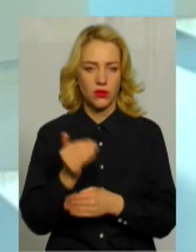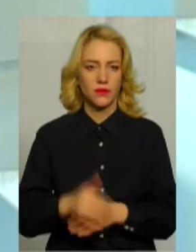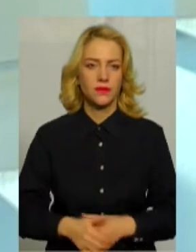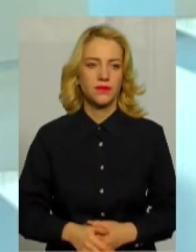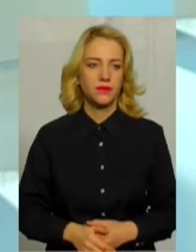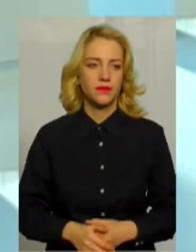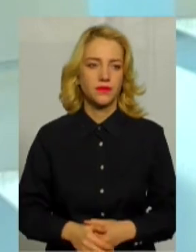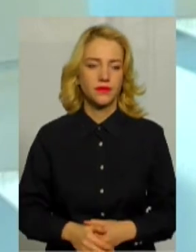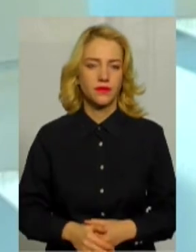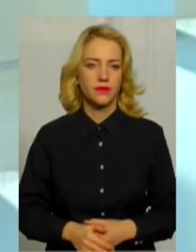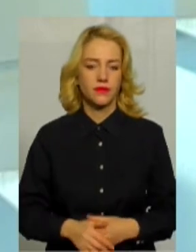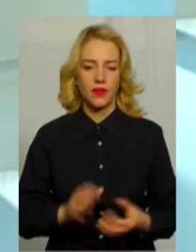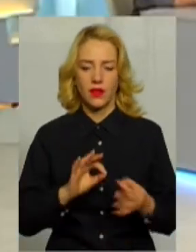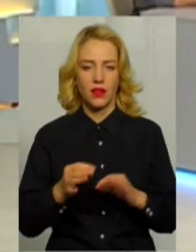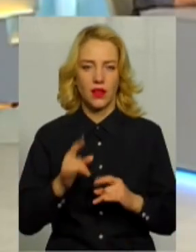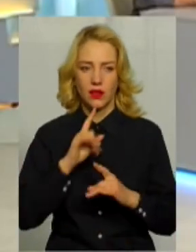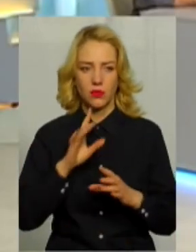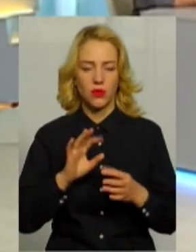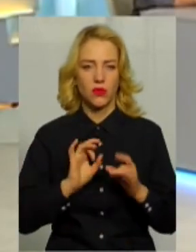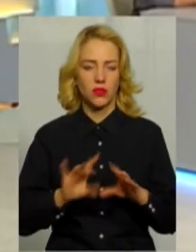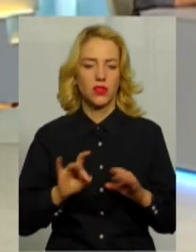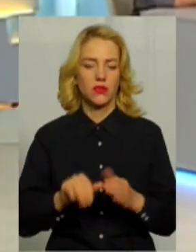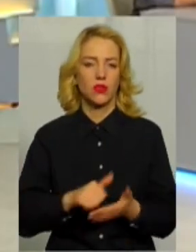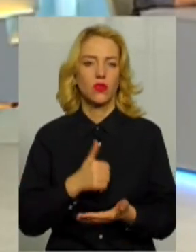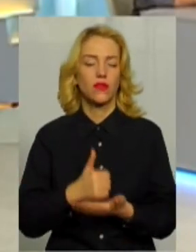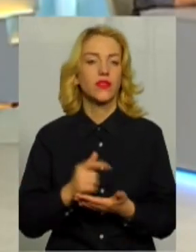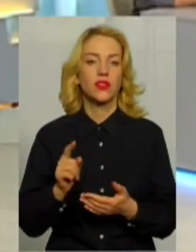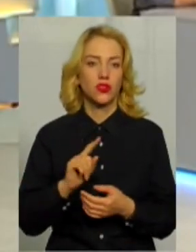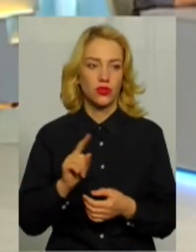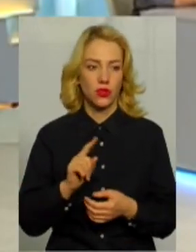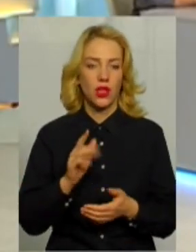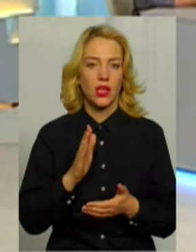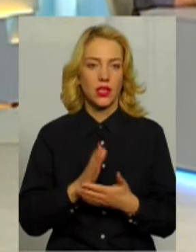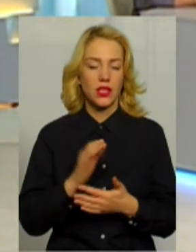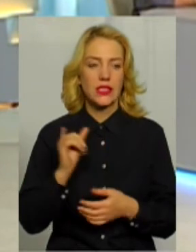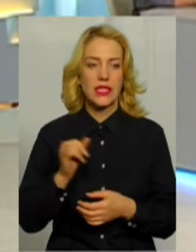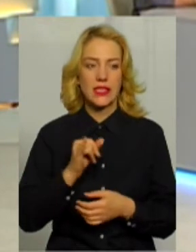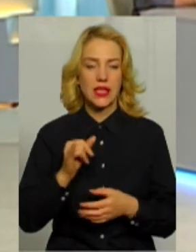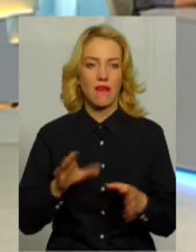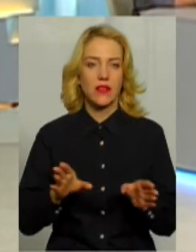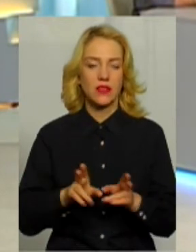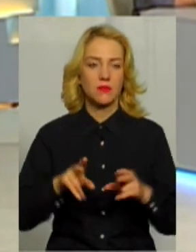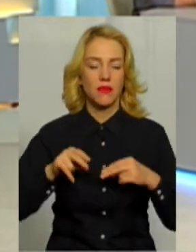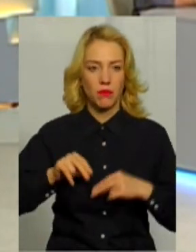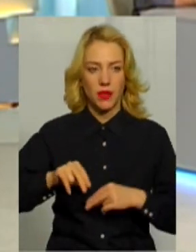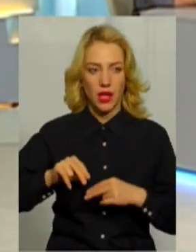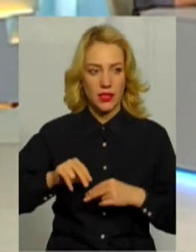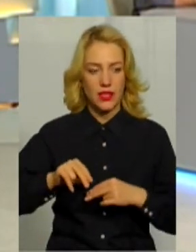Ну, звичайно, деталі ми не будемо далі розказувати. Головне, що є зацікавлена співпраця